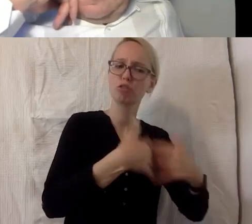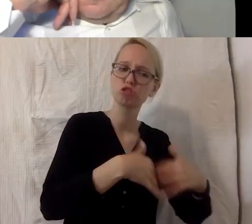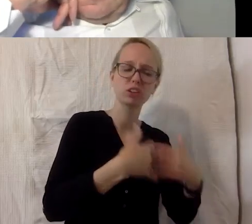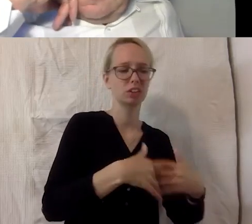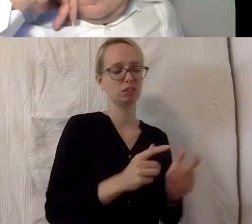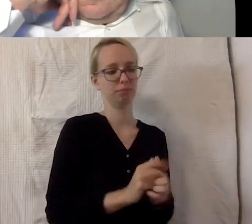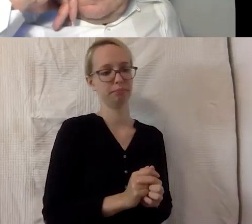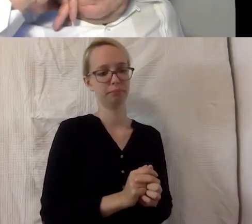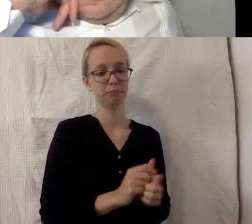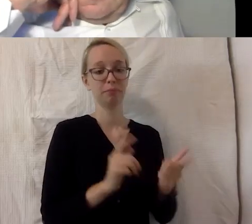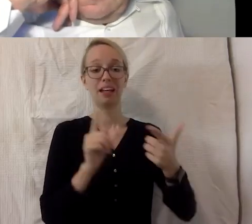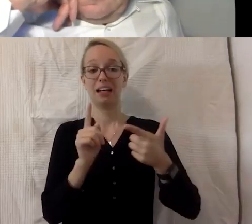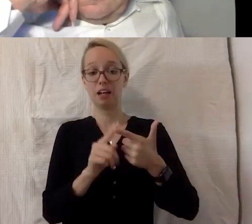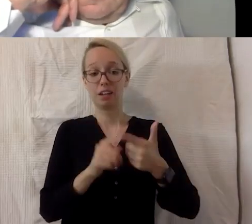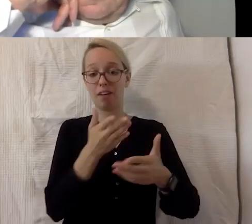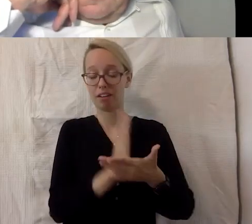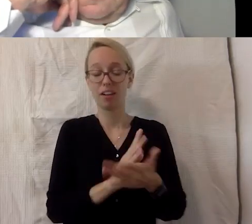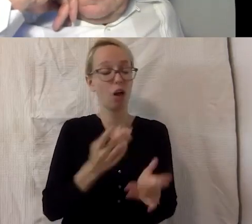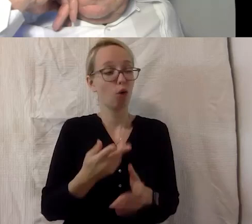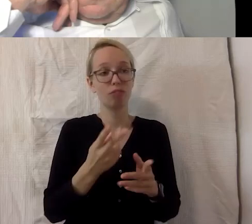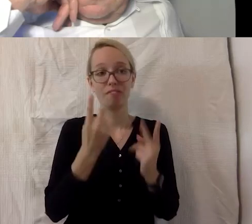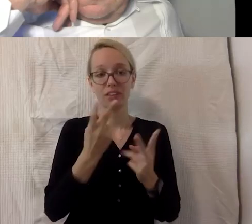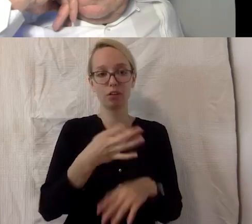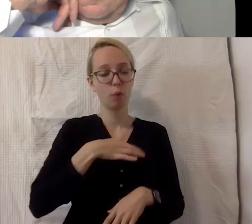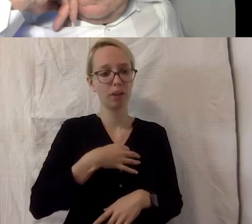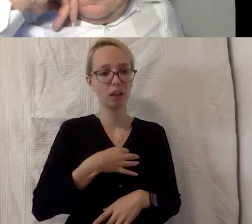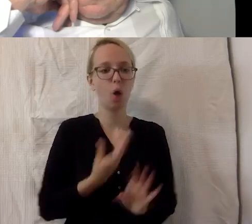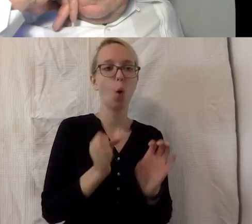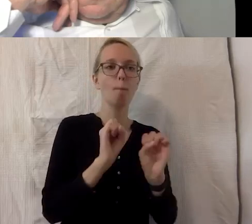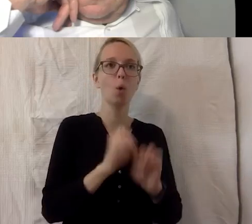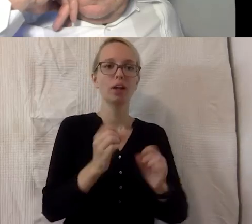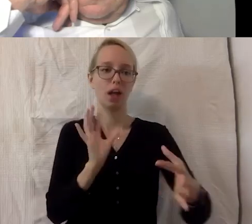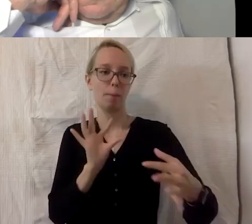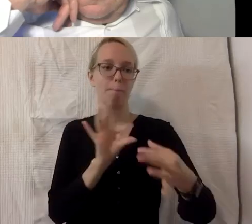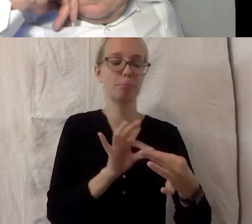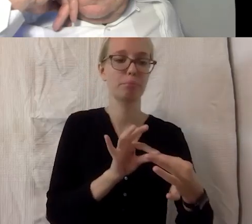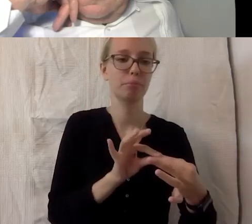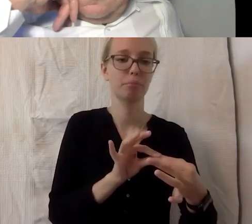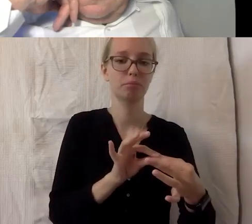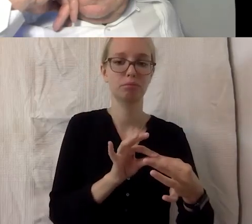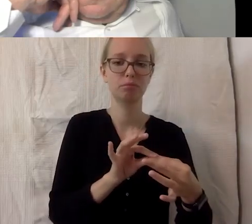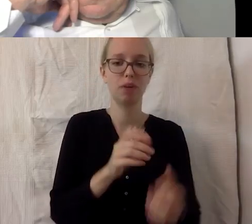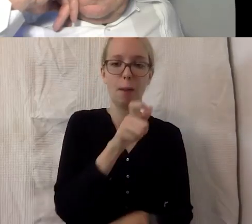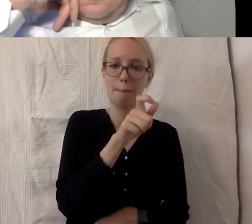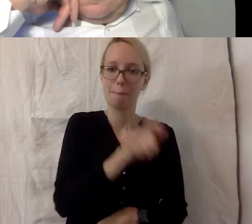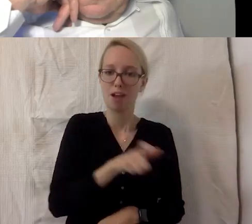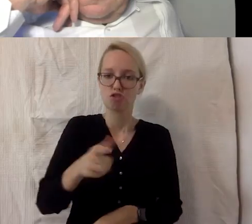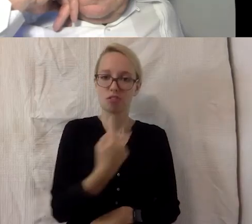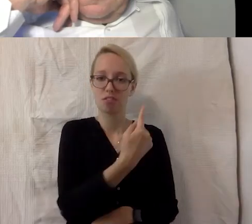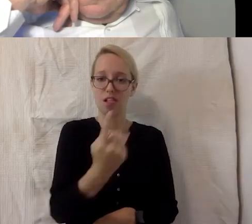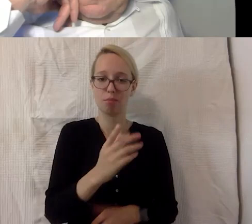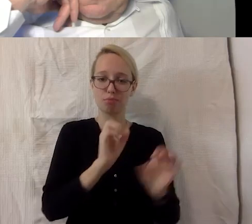Ein anderer Teil, den ich aber auch ganz wichtig finde, ist natürlich auch die Verfügbarkeit. Also inwieweit haben Menschen eigentlich die Möglichkeit, sich